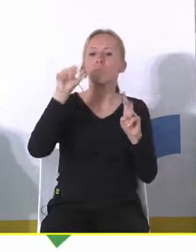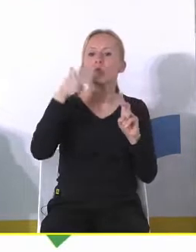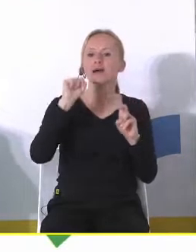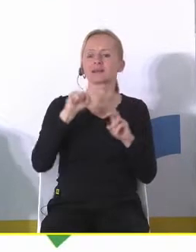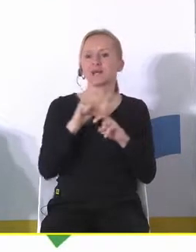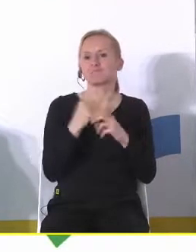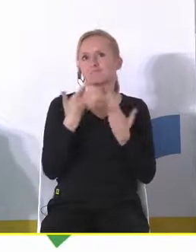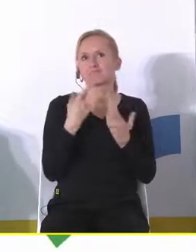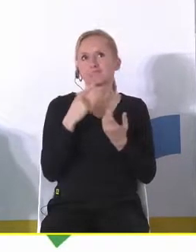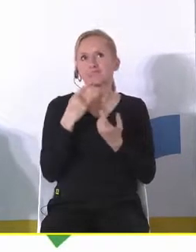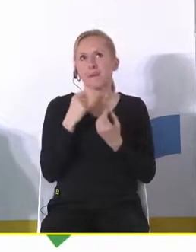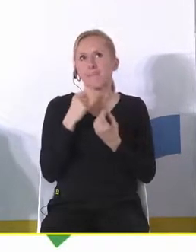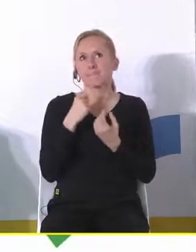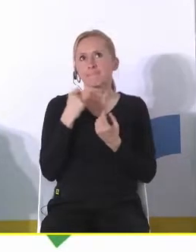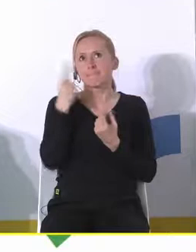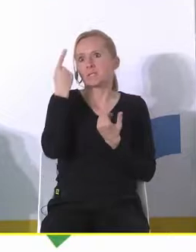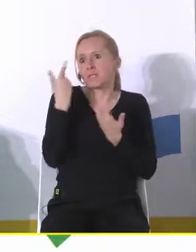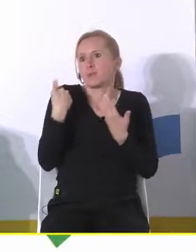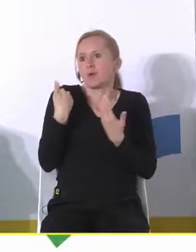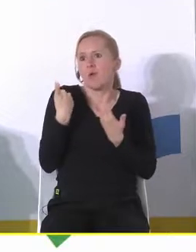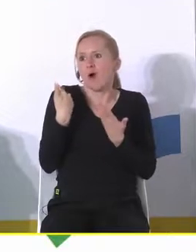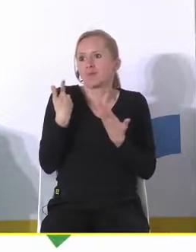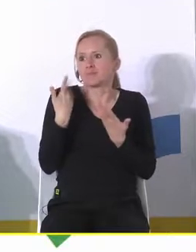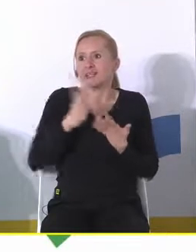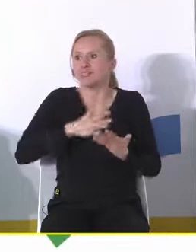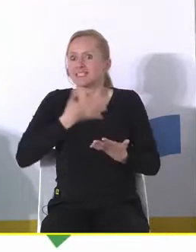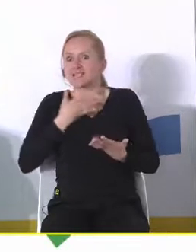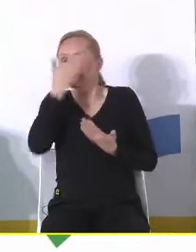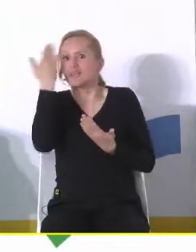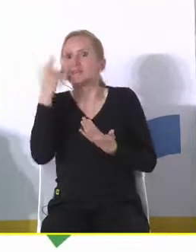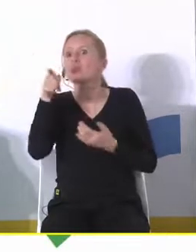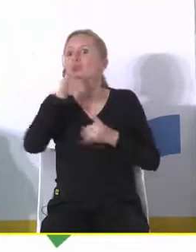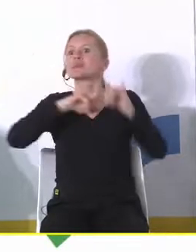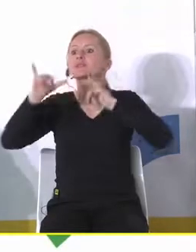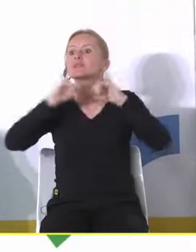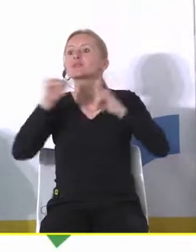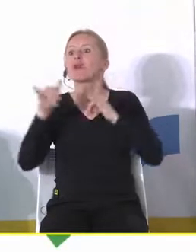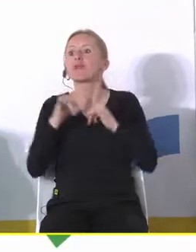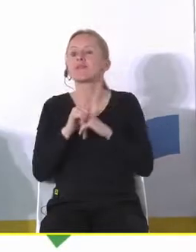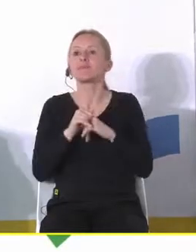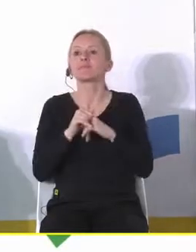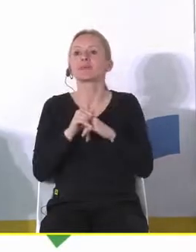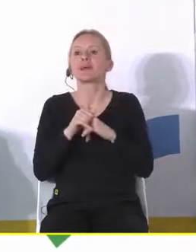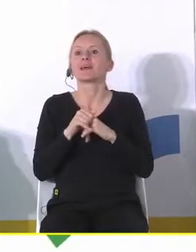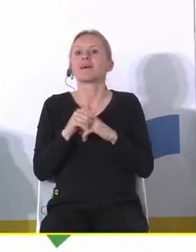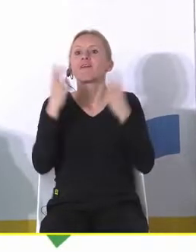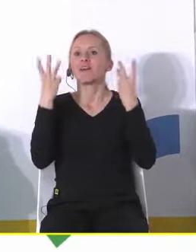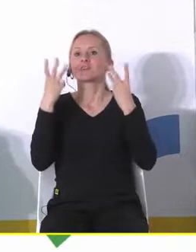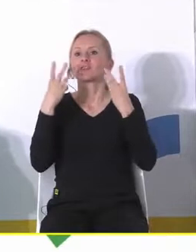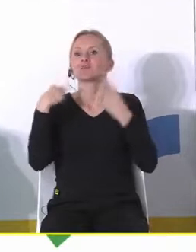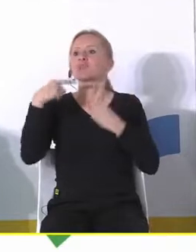i konkluzja była zaskakująca nie wiem czy są tutaj samorządowcy ale konkluzja była taka nie utrudniać